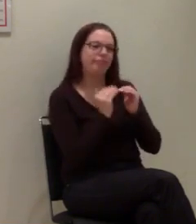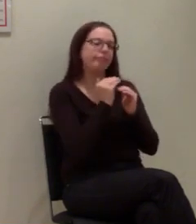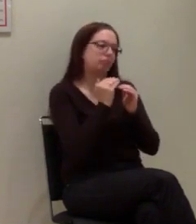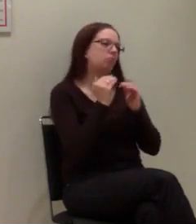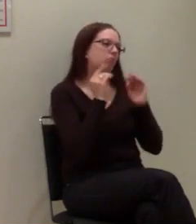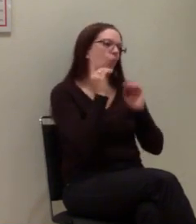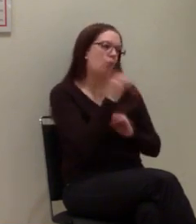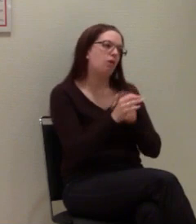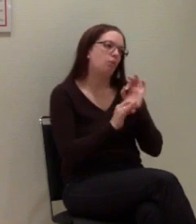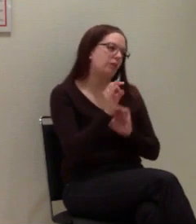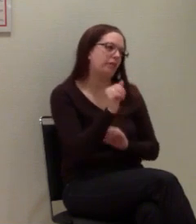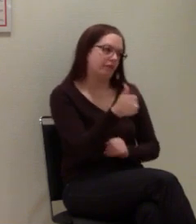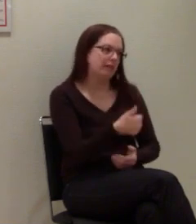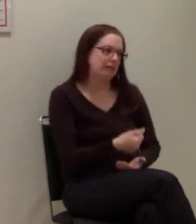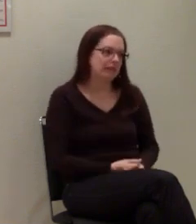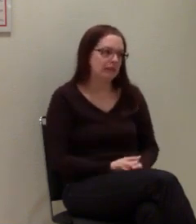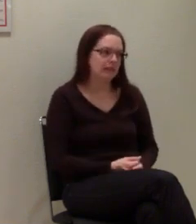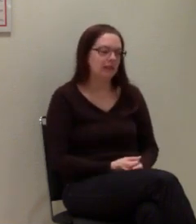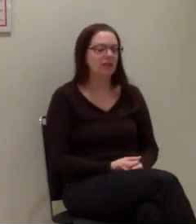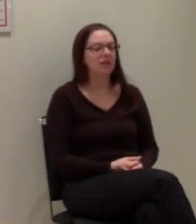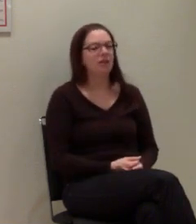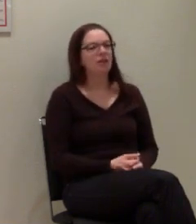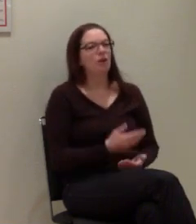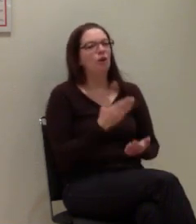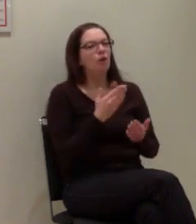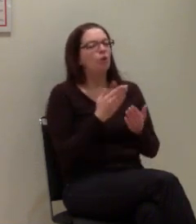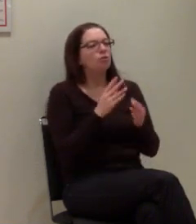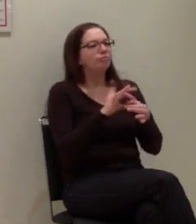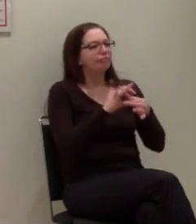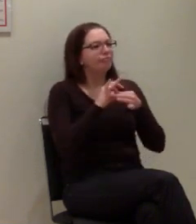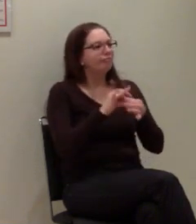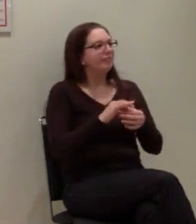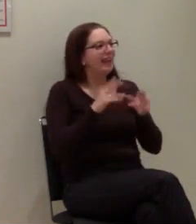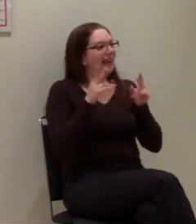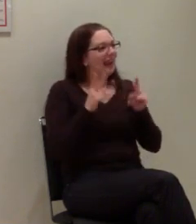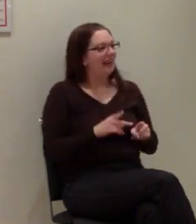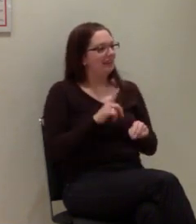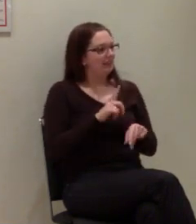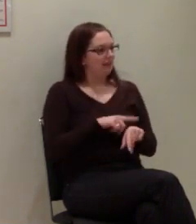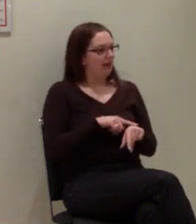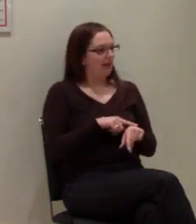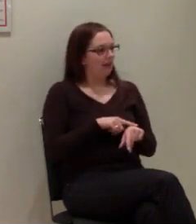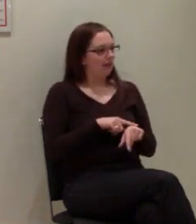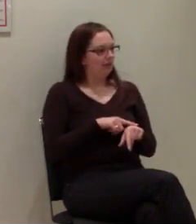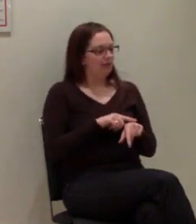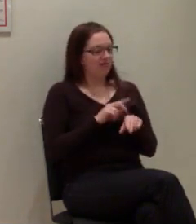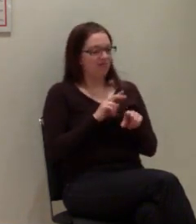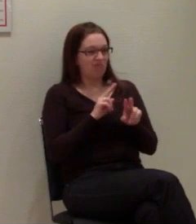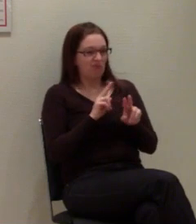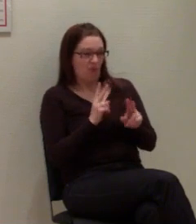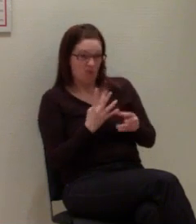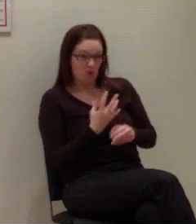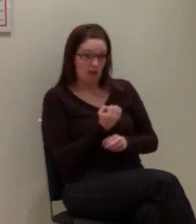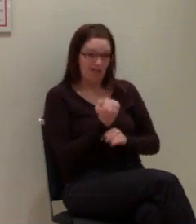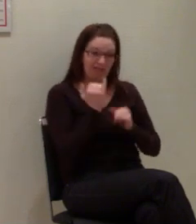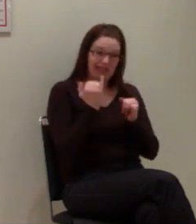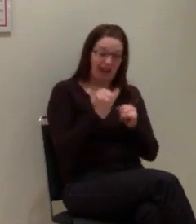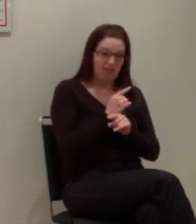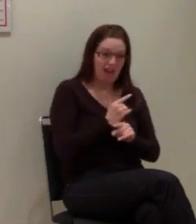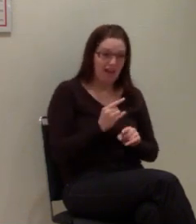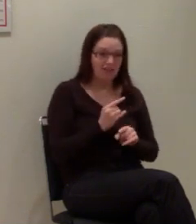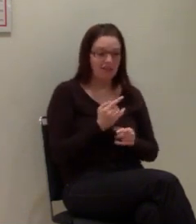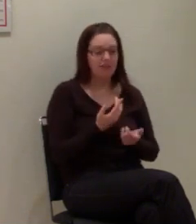Was auch viele bei dem Kritikpunkt der Echtzeitfähigkeit immer vergessen ist, dass die,